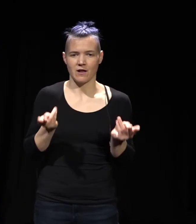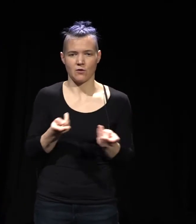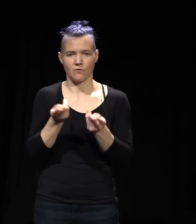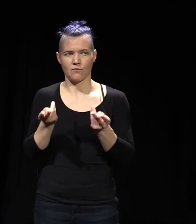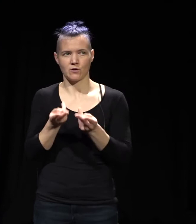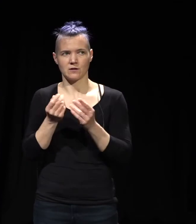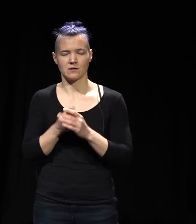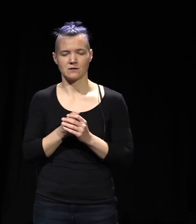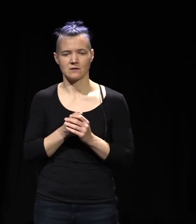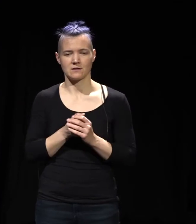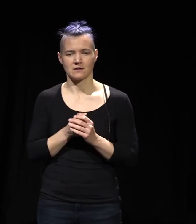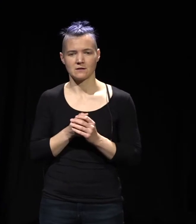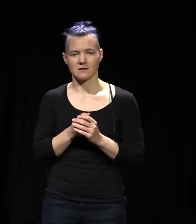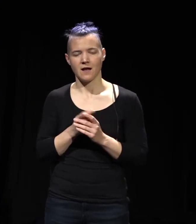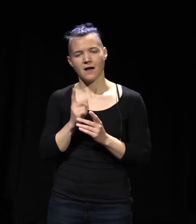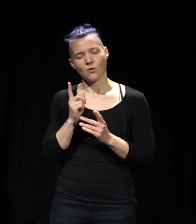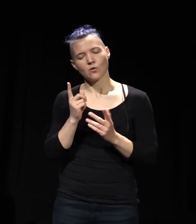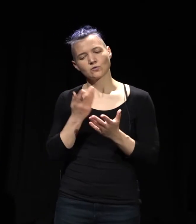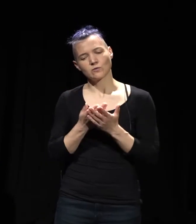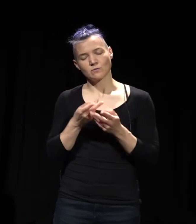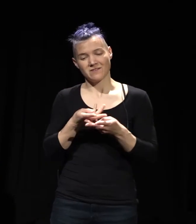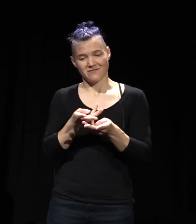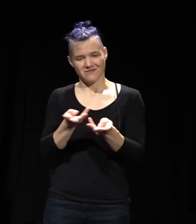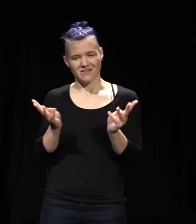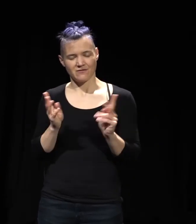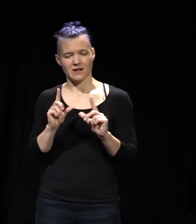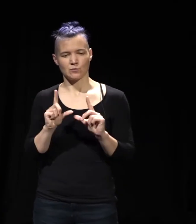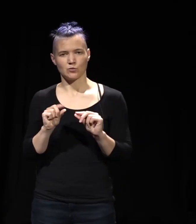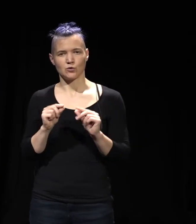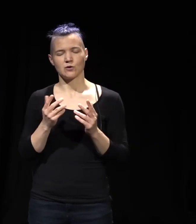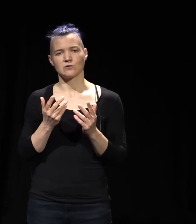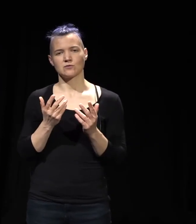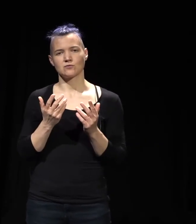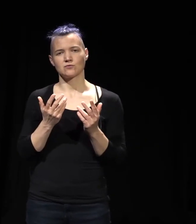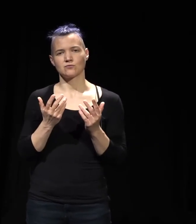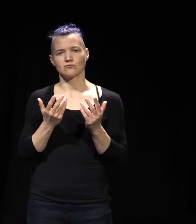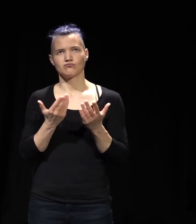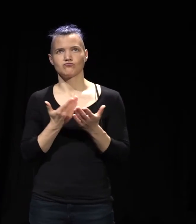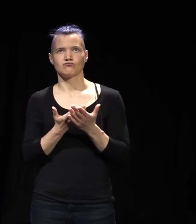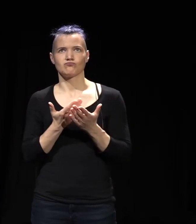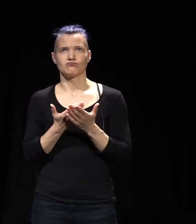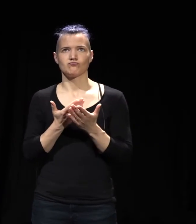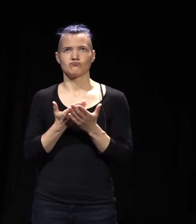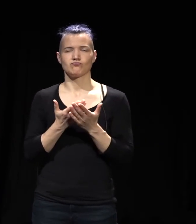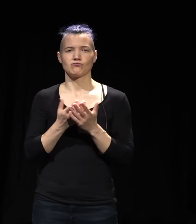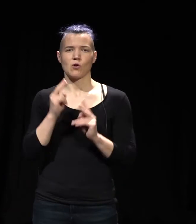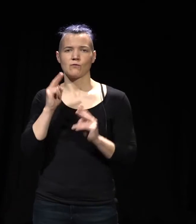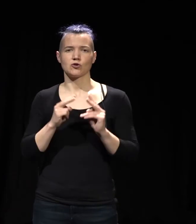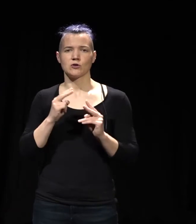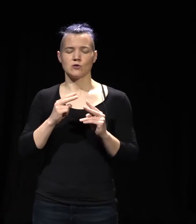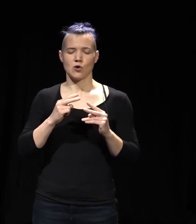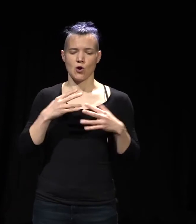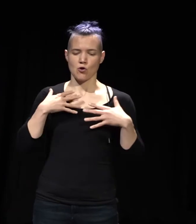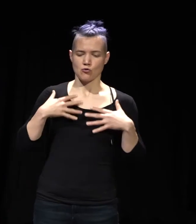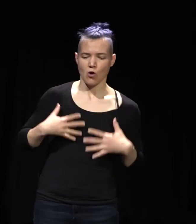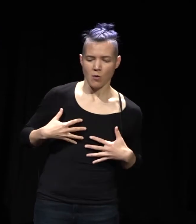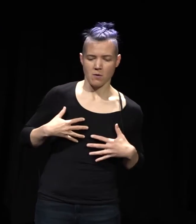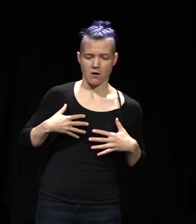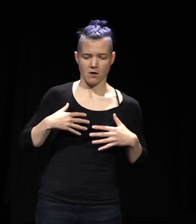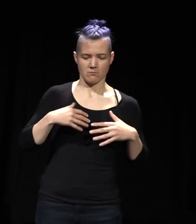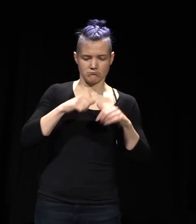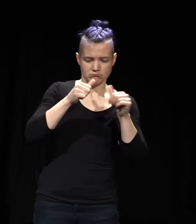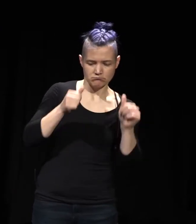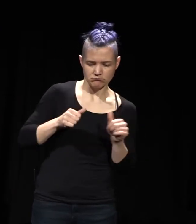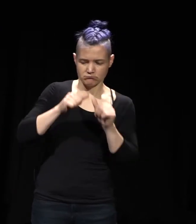Aber die Vielfalt wäre ja auch gegeben, wenn Sie eben verschiedene Körperlichkeiten mit auf der Bühne oder im